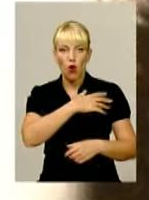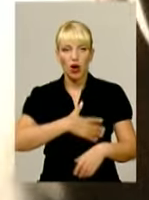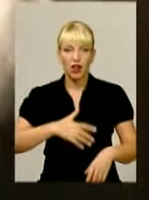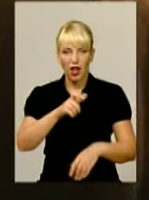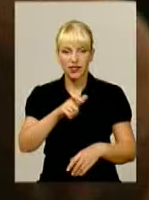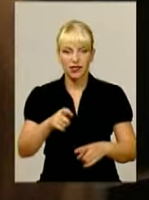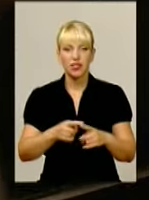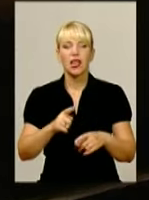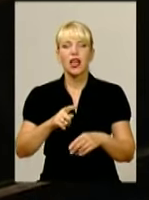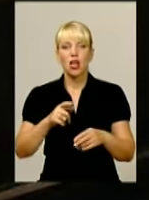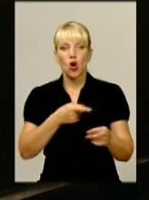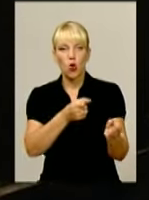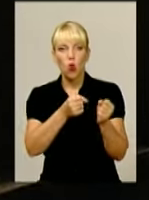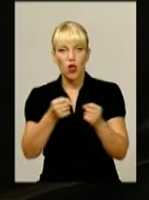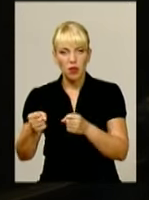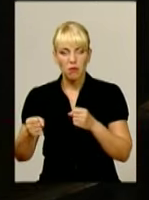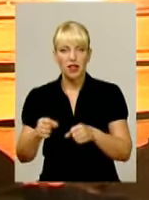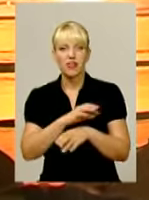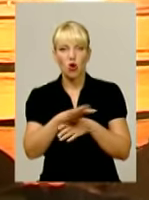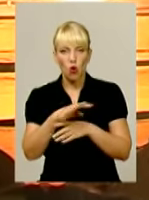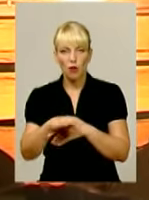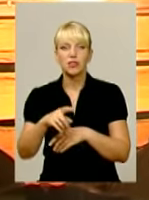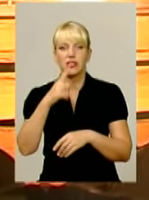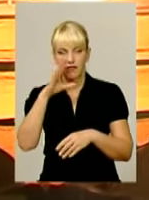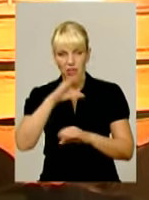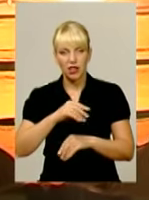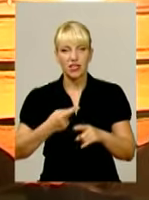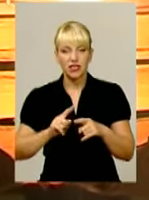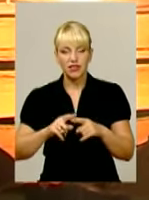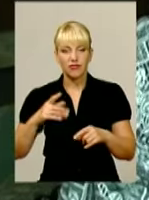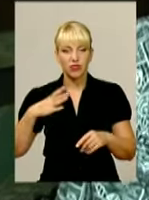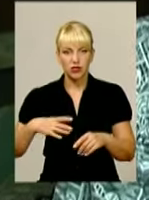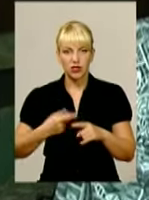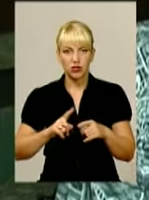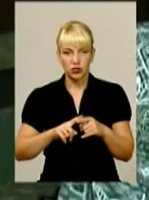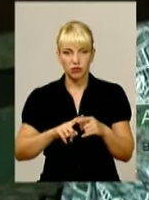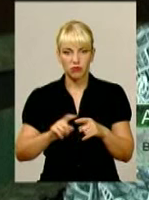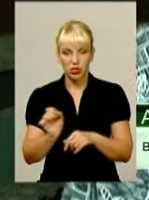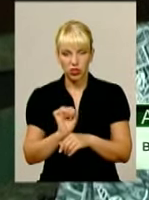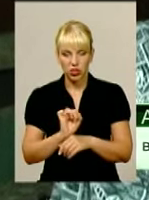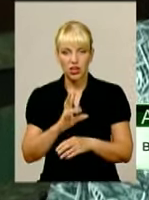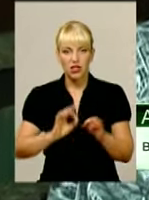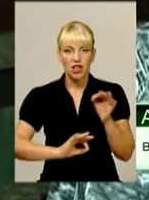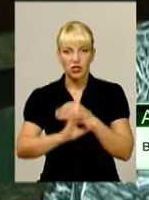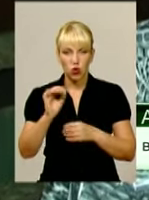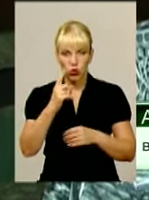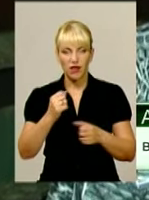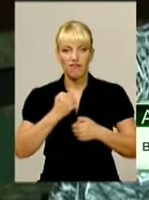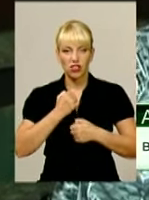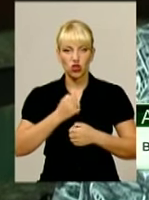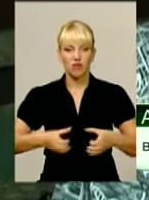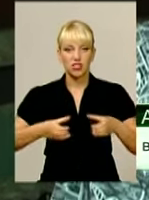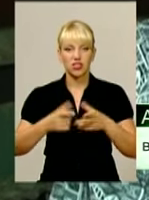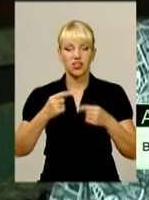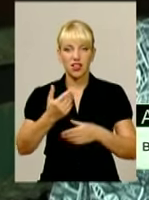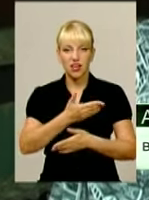кулеметні обстріли. Тому на Донбасі таку техніку вже чекають з нетерпінням. На сході, в одній з військових частин, де